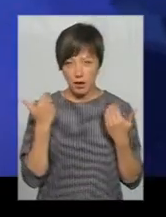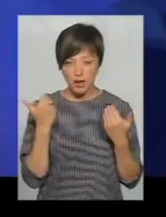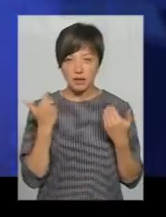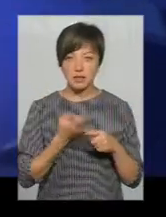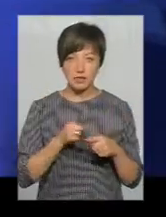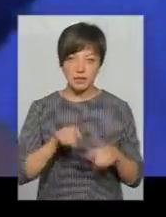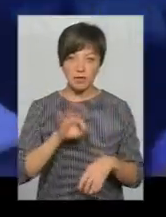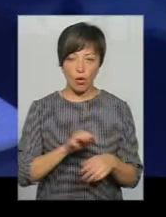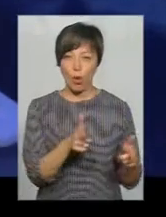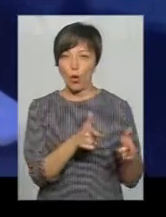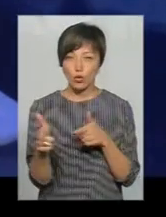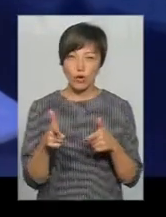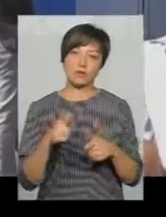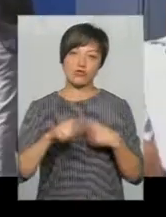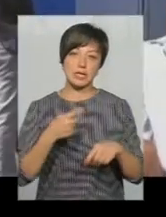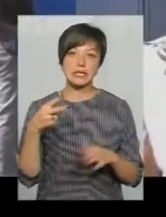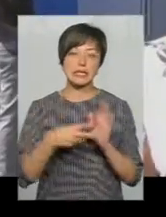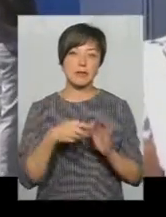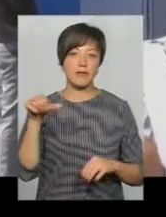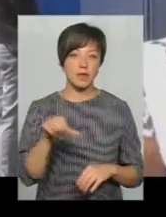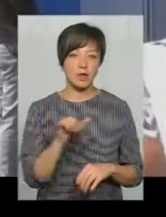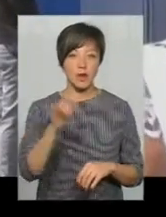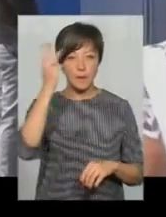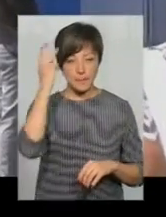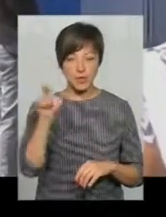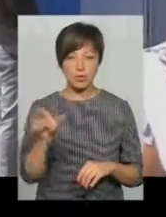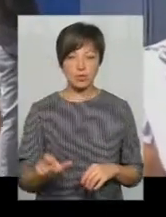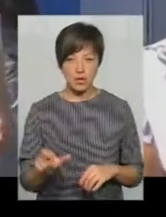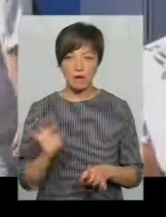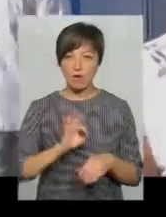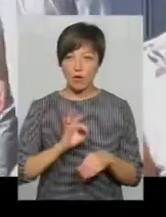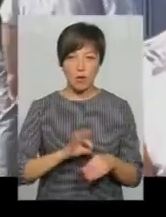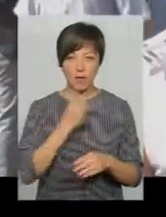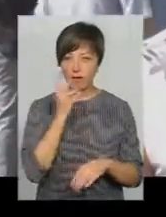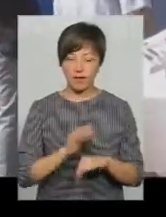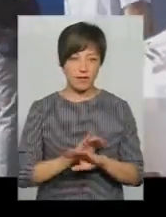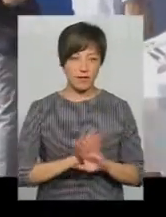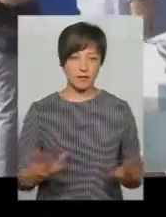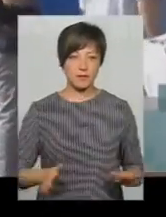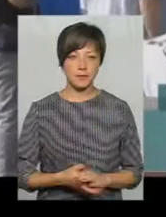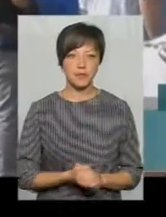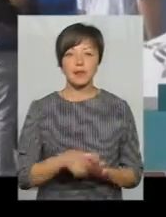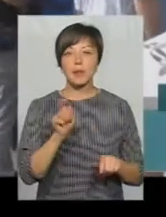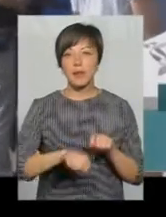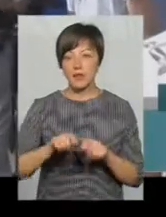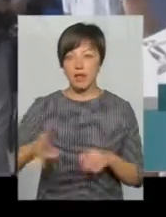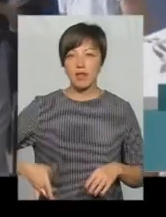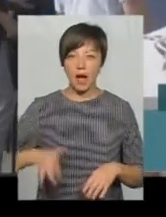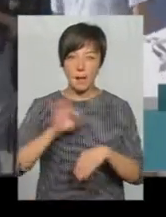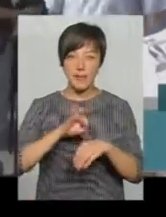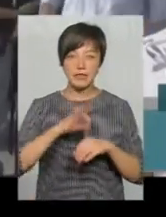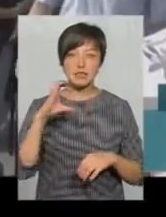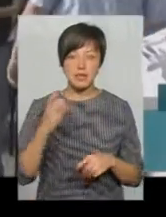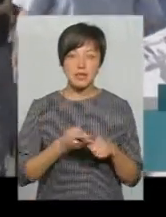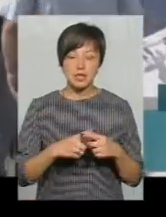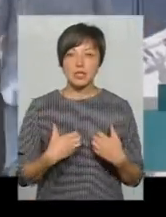гепатиту С, готовий максимум за 7 хвилин. У хмельничанки Тамари Патлатюк хвороби не виявили. Перевіряють на гепатит С. Це,